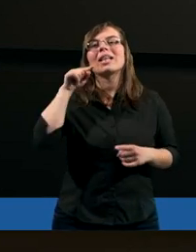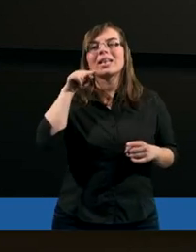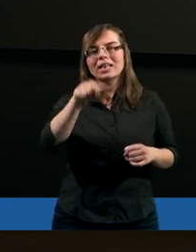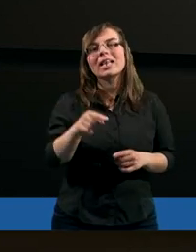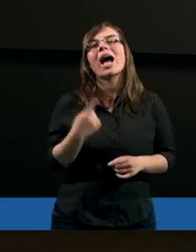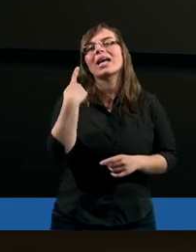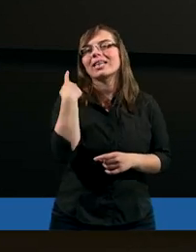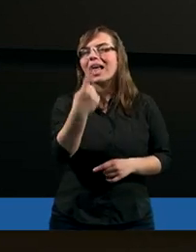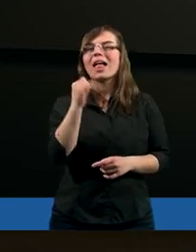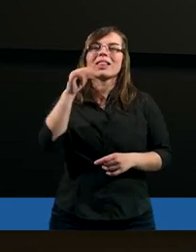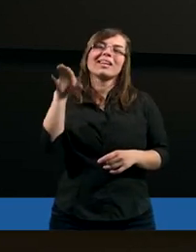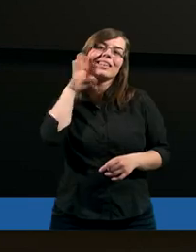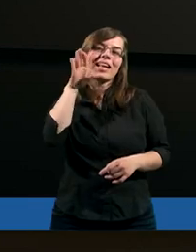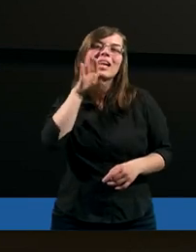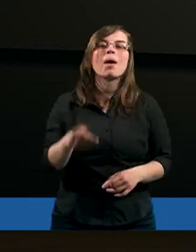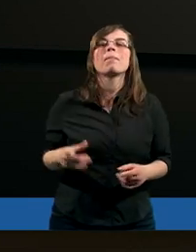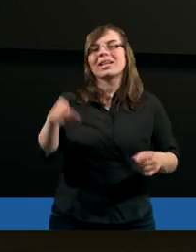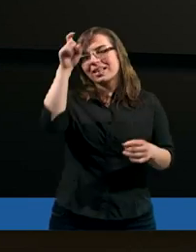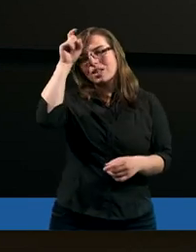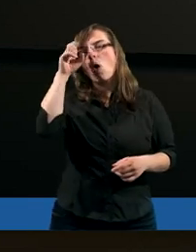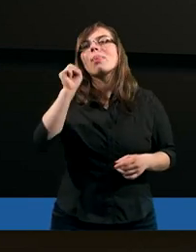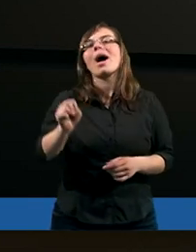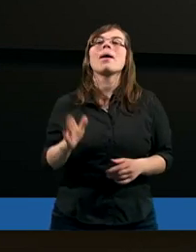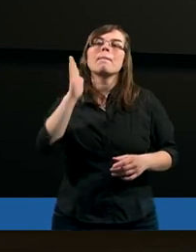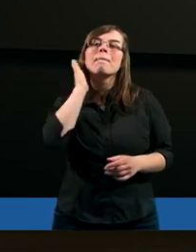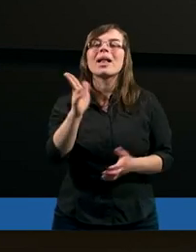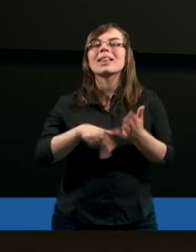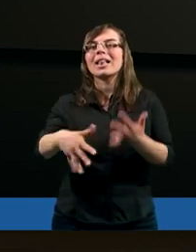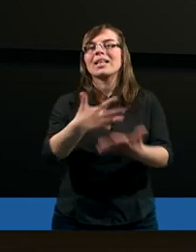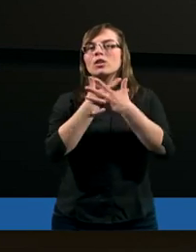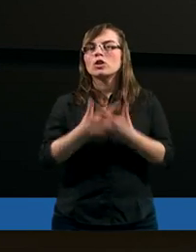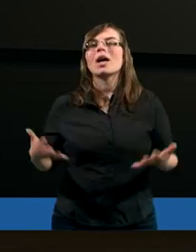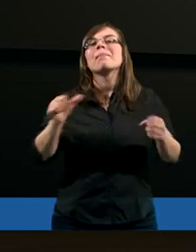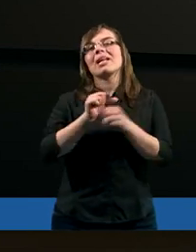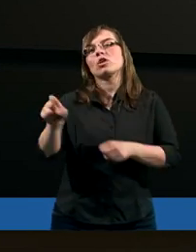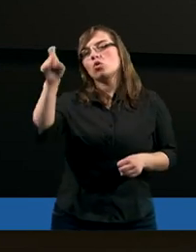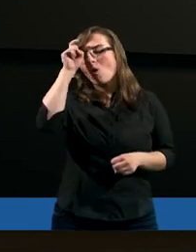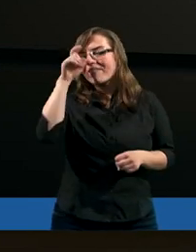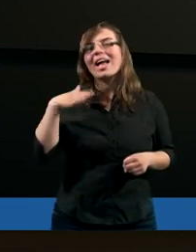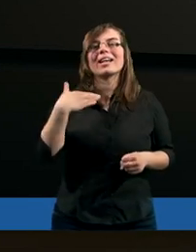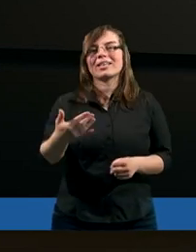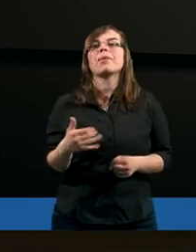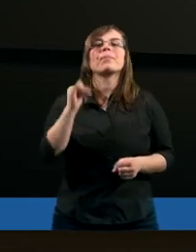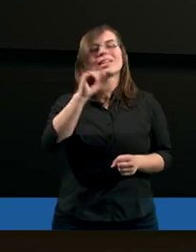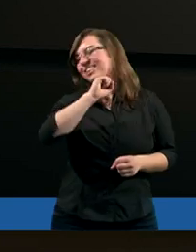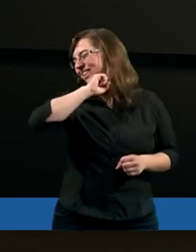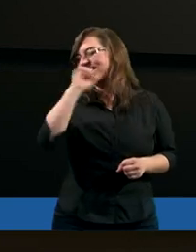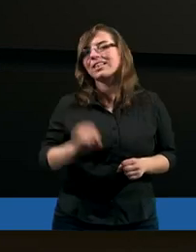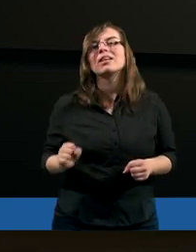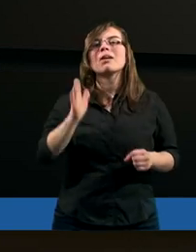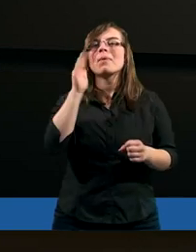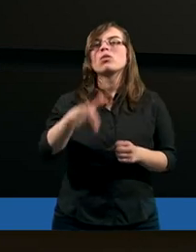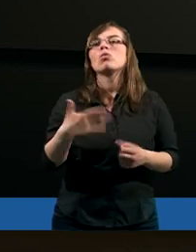ta jedna i ta sama istota. Będąc na tej ziemi jest człowiekiem i